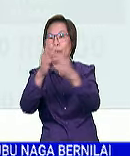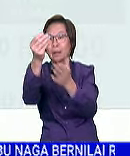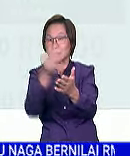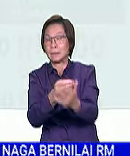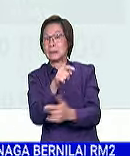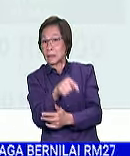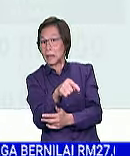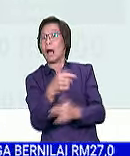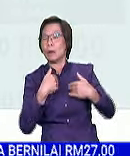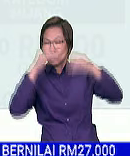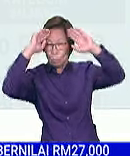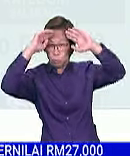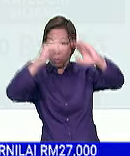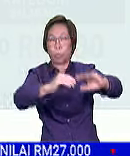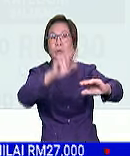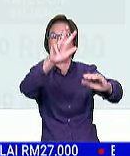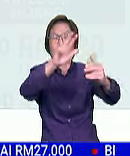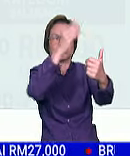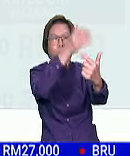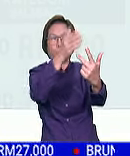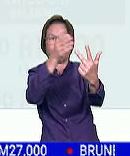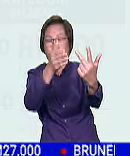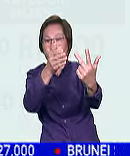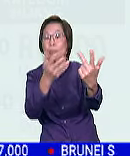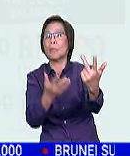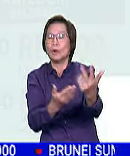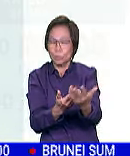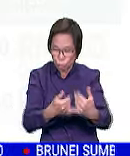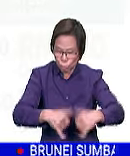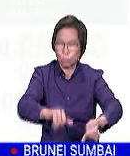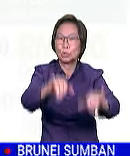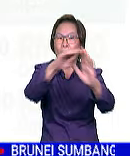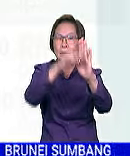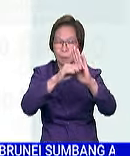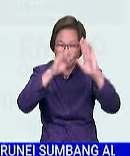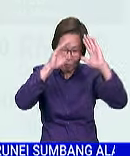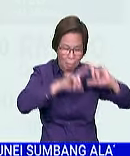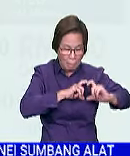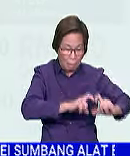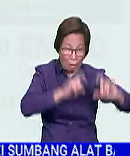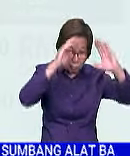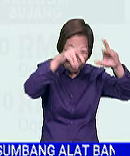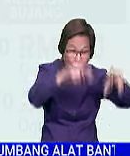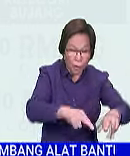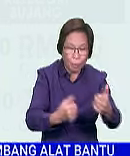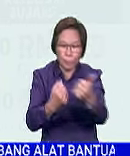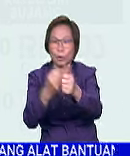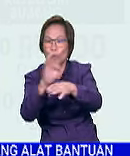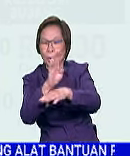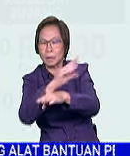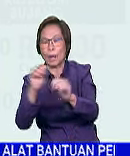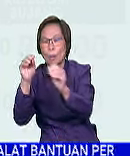ini tertumpu kepada tiga fokus utama meneruskan agenda prihatin rakyat menyokong perniagaan dan